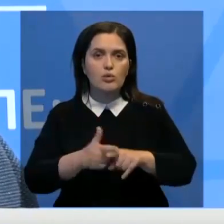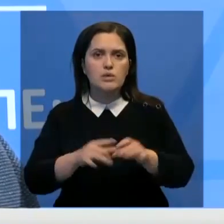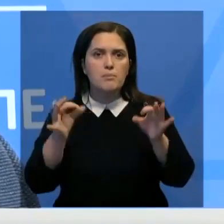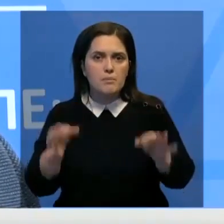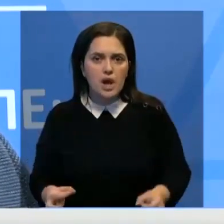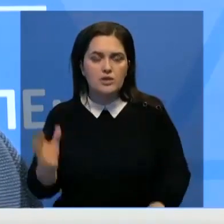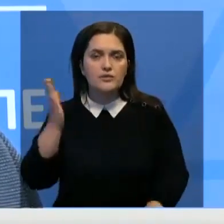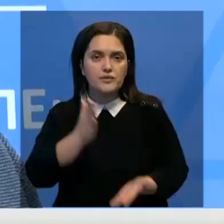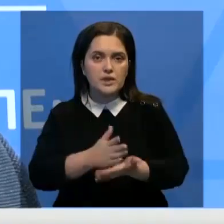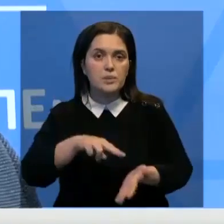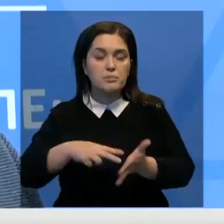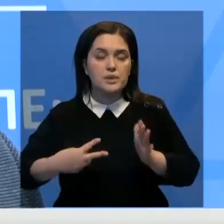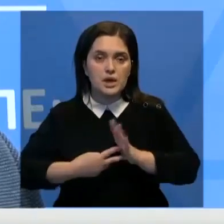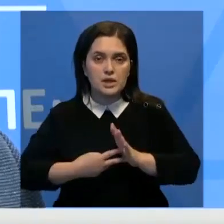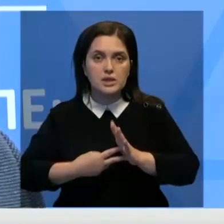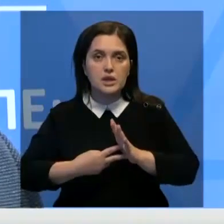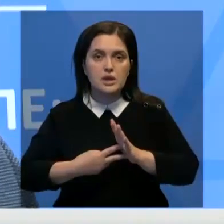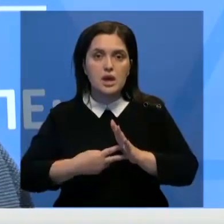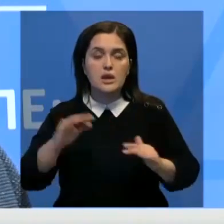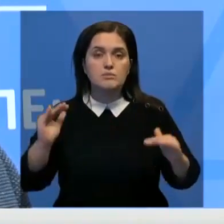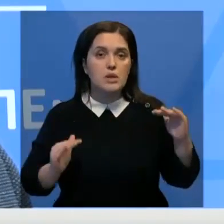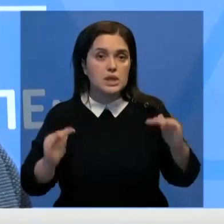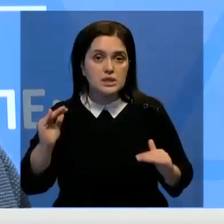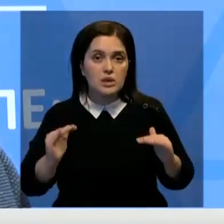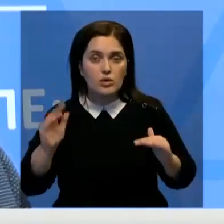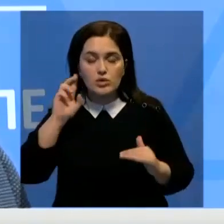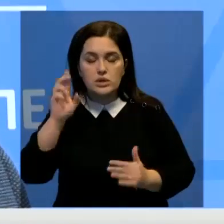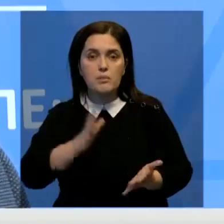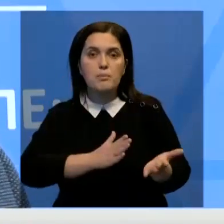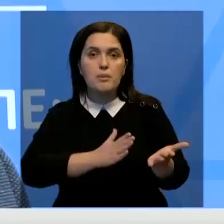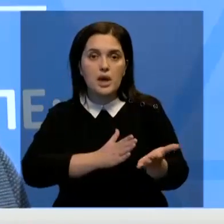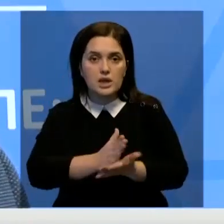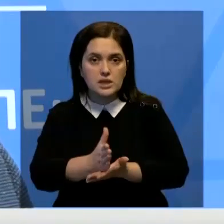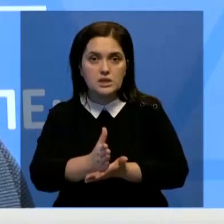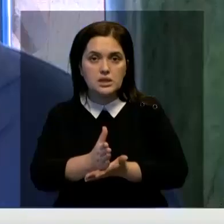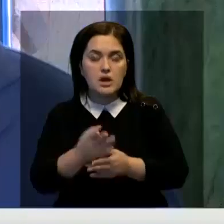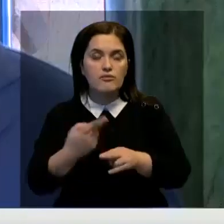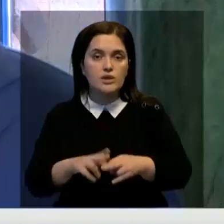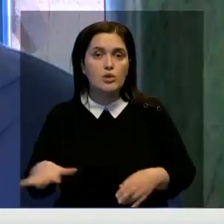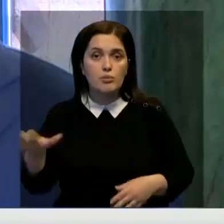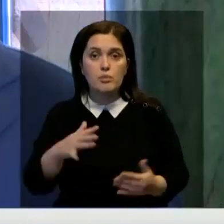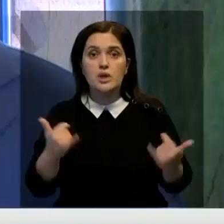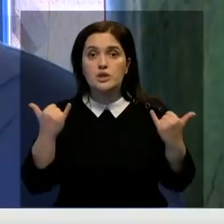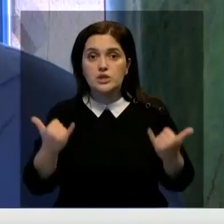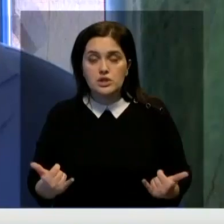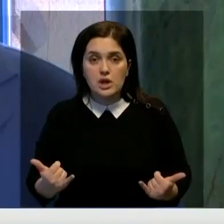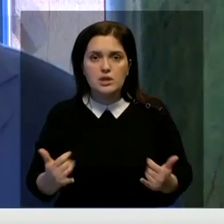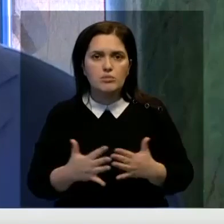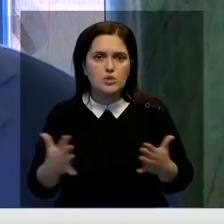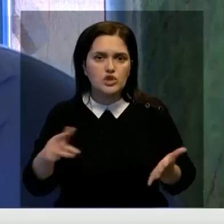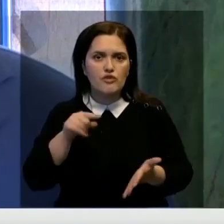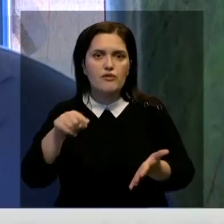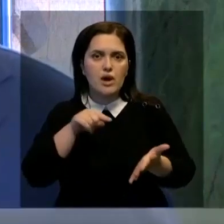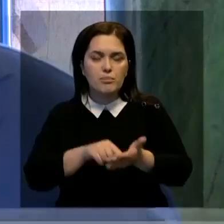выверенную, сбалансированную государственную политику в этой области. Сейчас больше вопросов